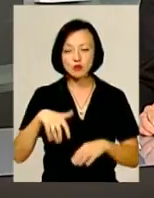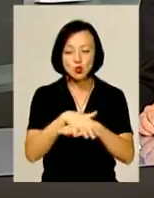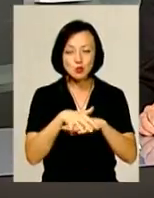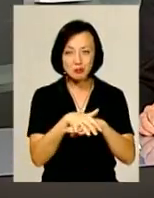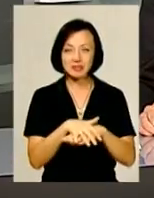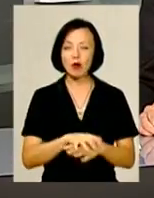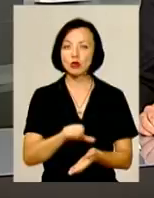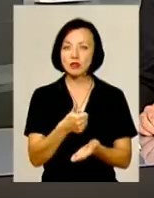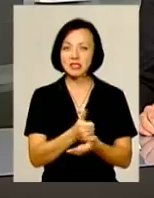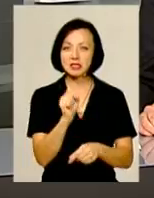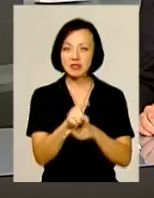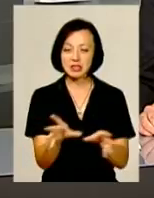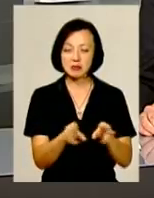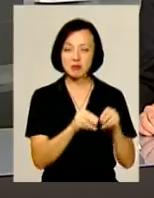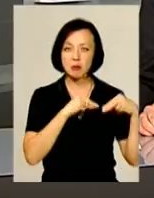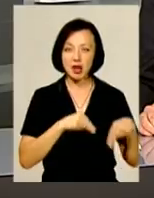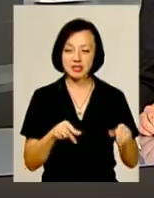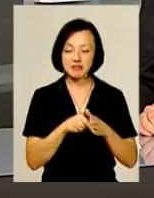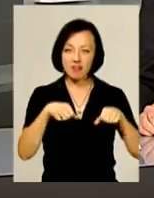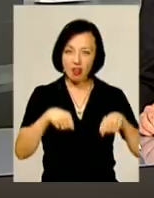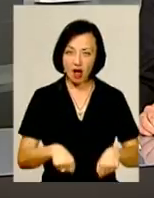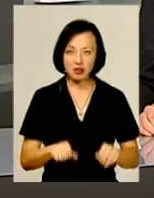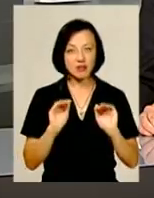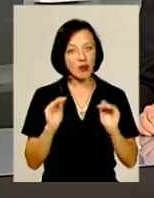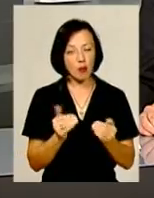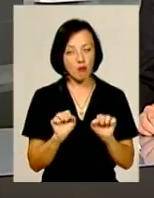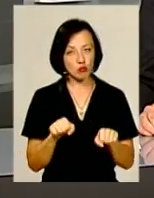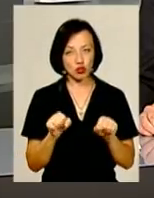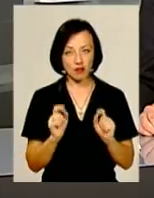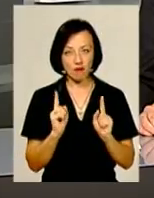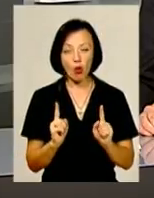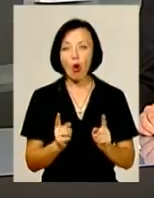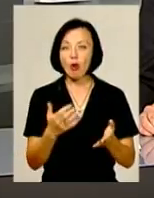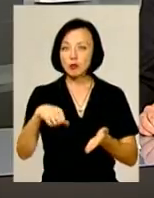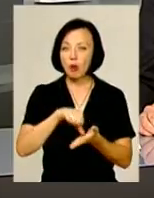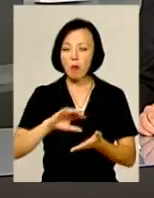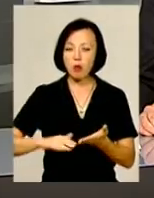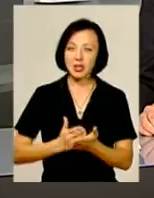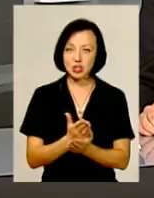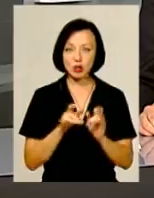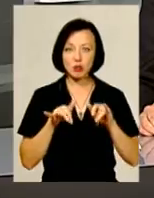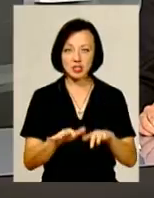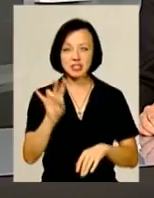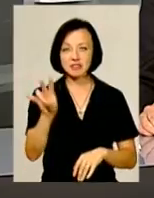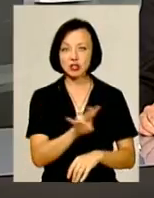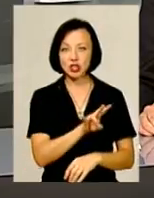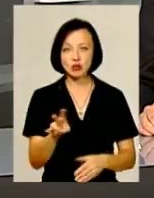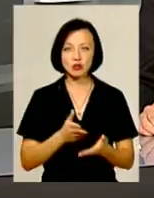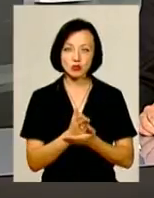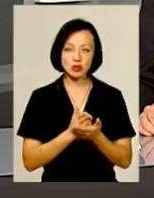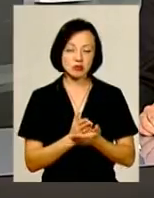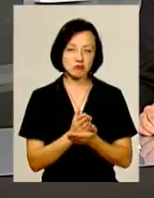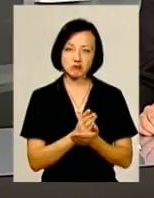Серед основних завдань – співпраця із владою та лише в рамках можливого. Брати участь у політичних процесах священнослужителі